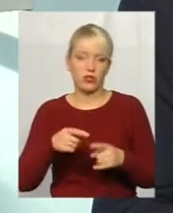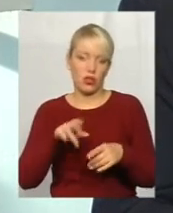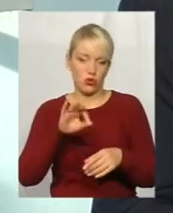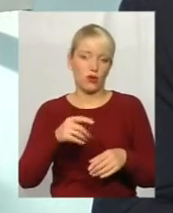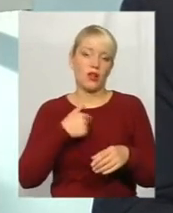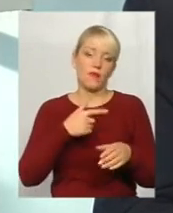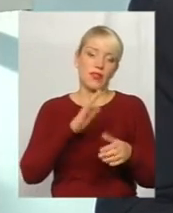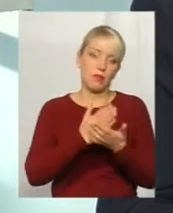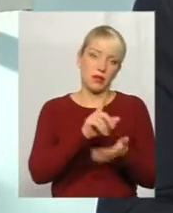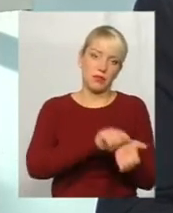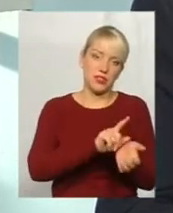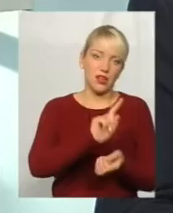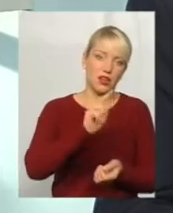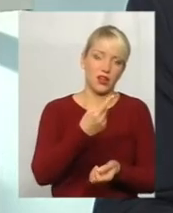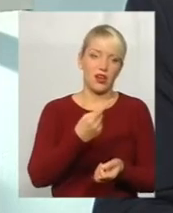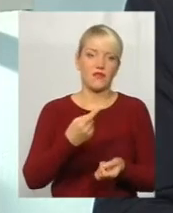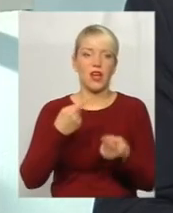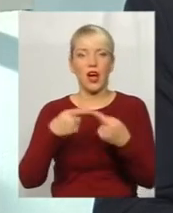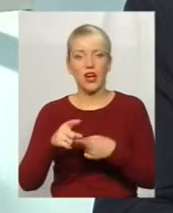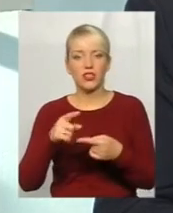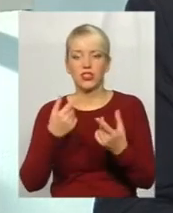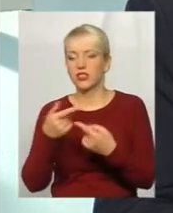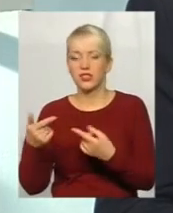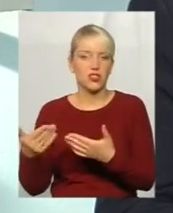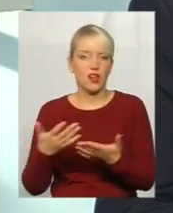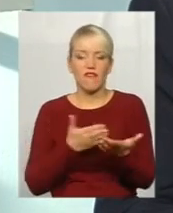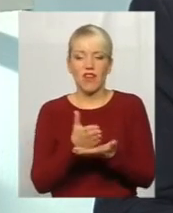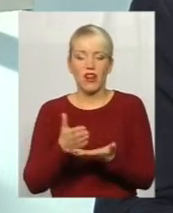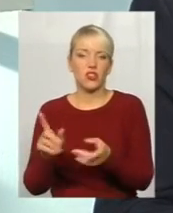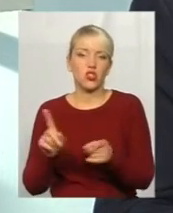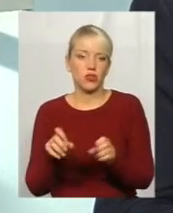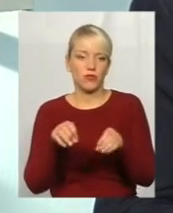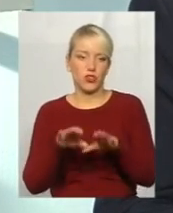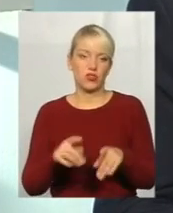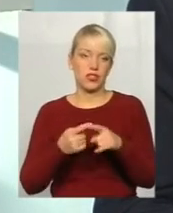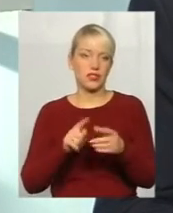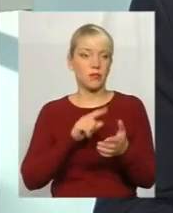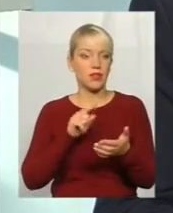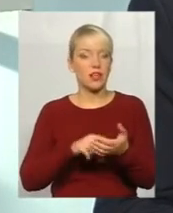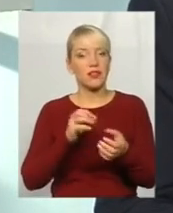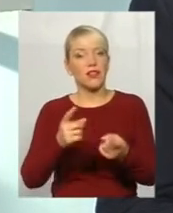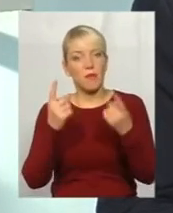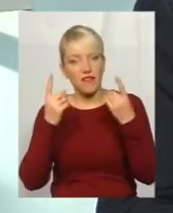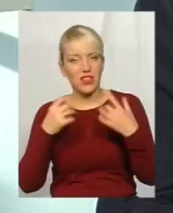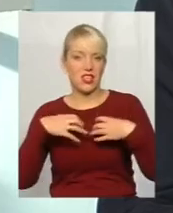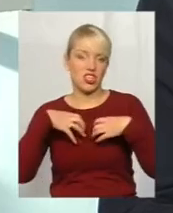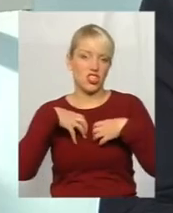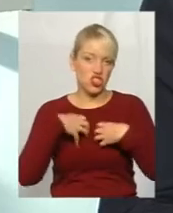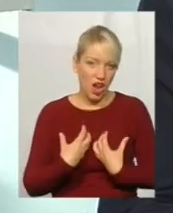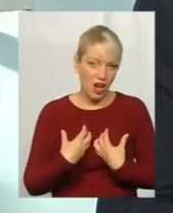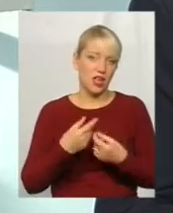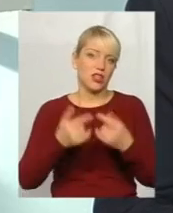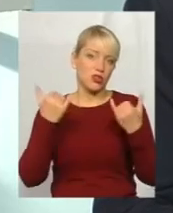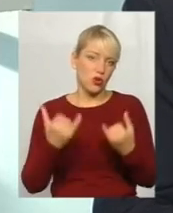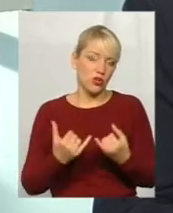Пенсіонери одну гривню, інші будуть цю. Чи ще якийсь варіант найдемо, для того, щоб вирішувати ці питання. На превеликий жаль, сьогодні в